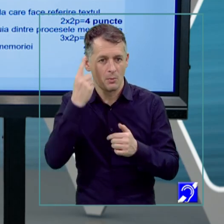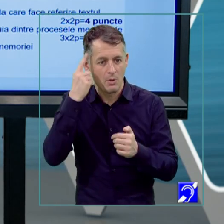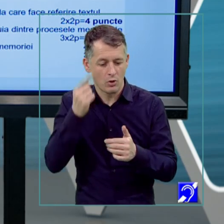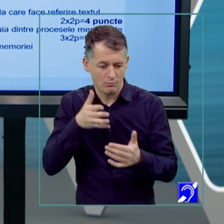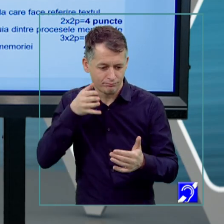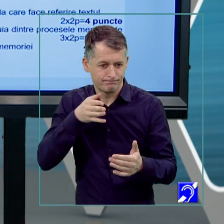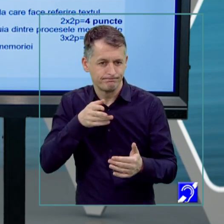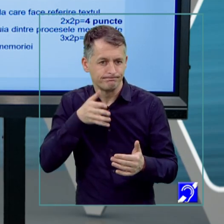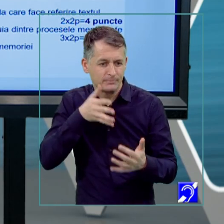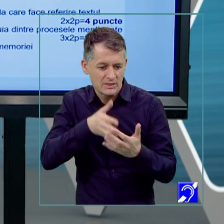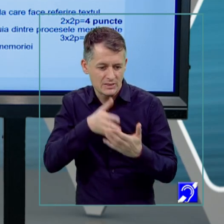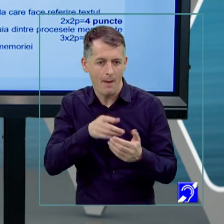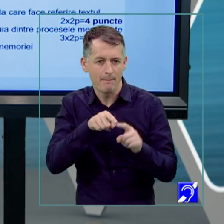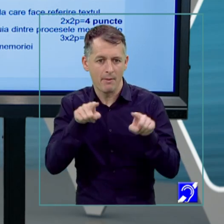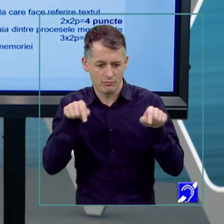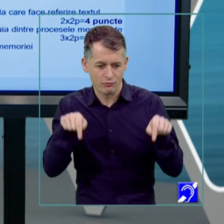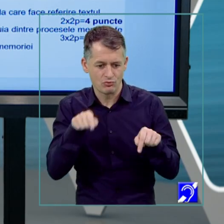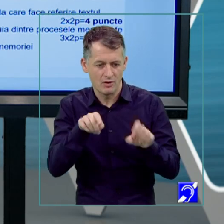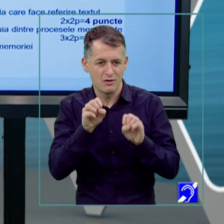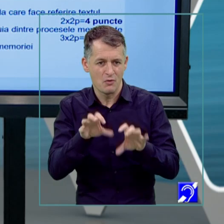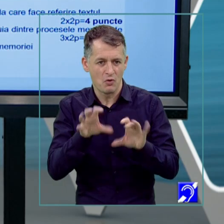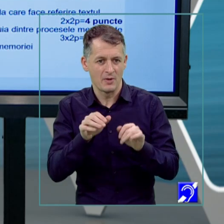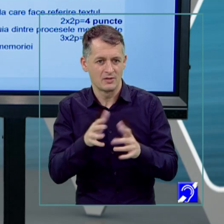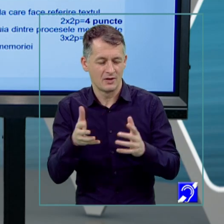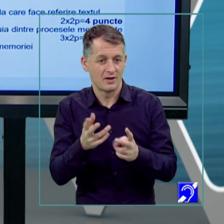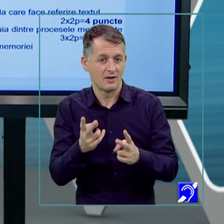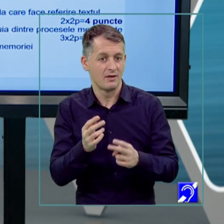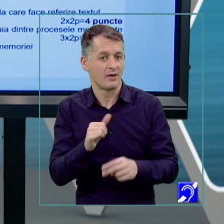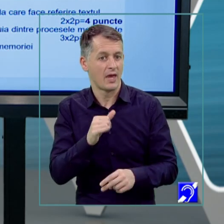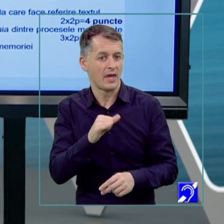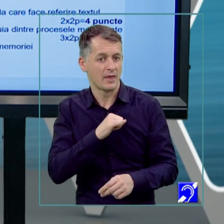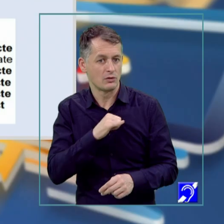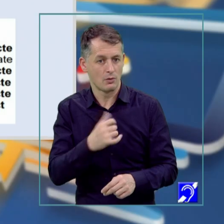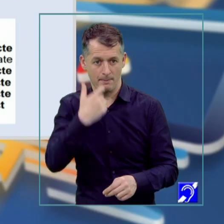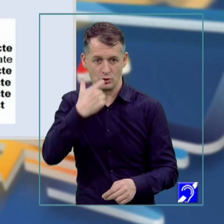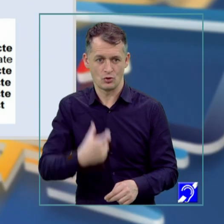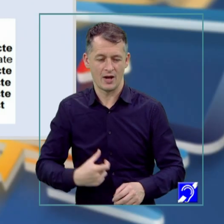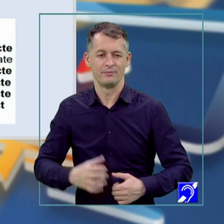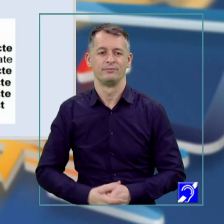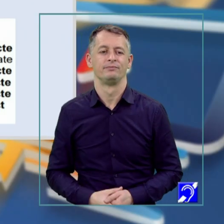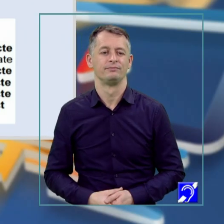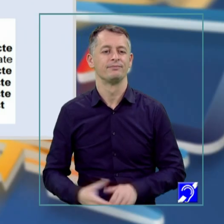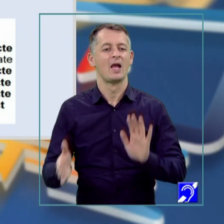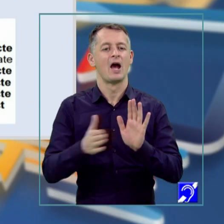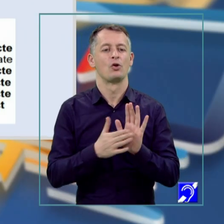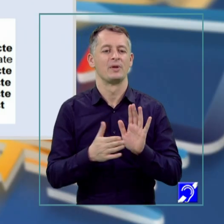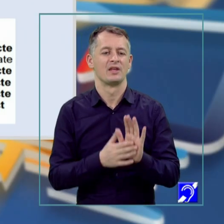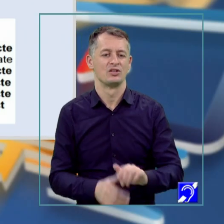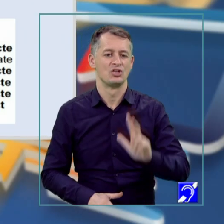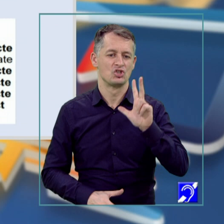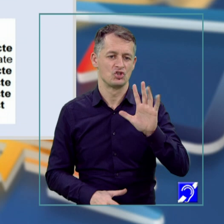centrată pe acel tip de informație ce răspundea interesului personal. Argumentație în cinci rânduri,